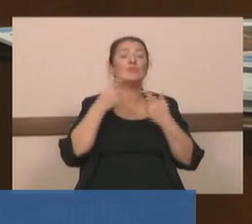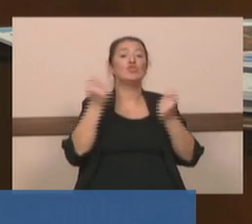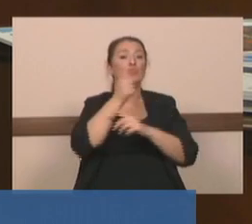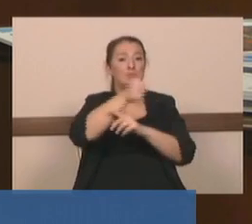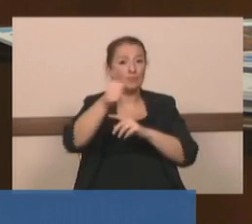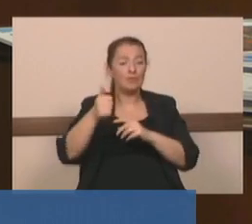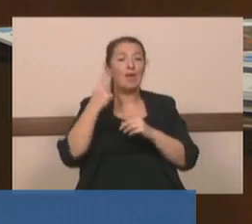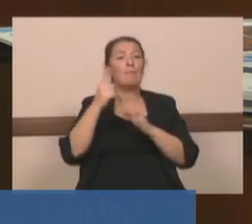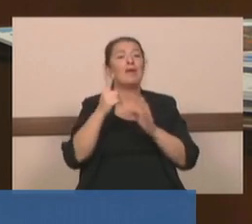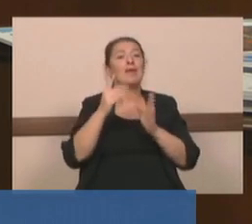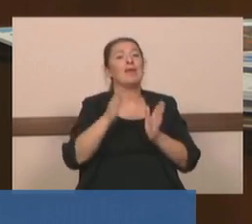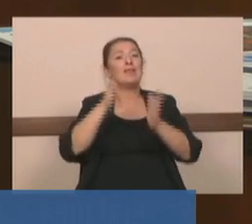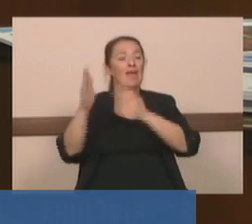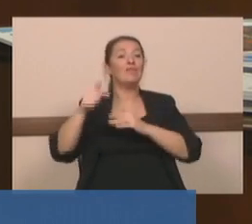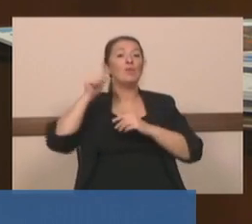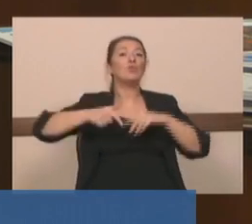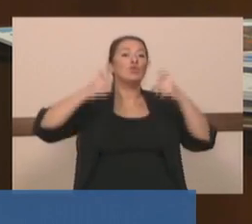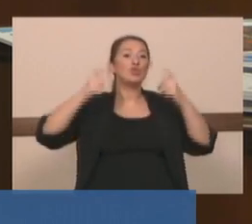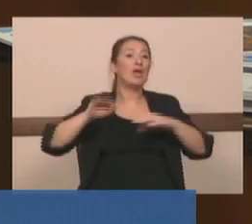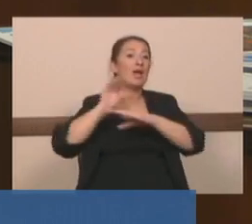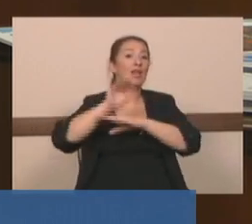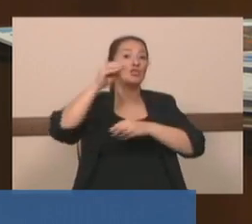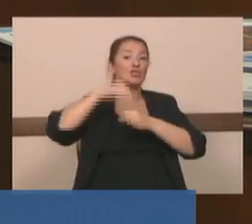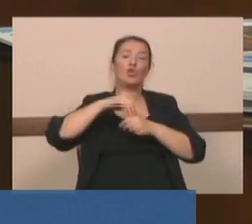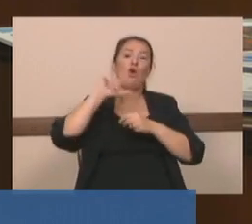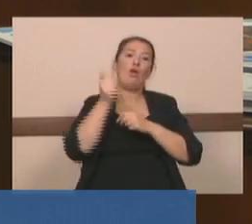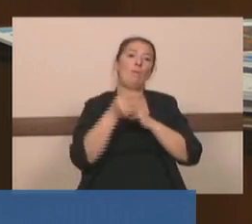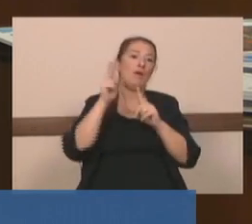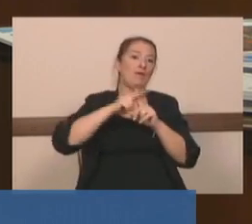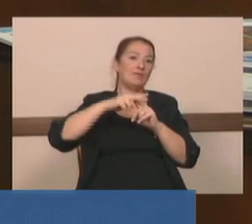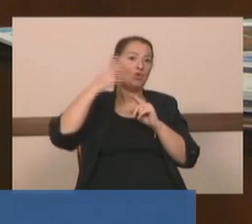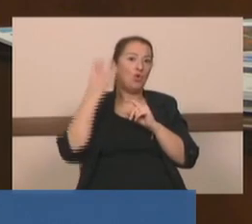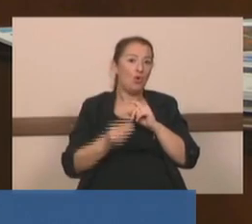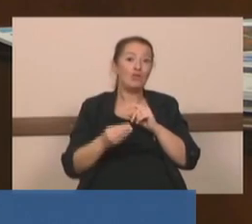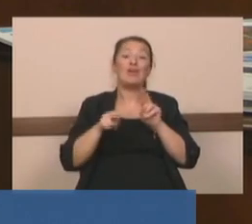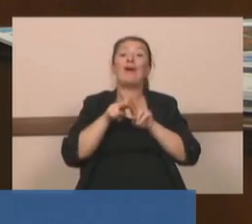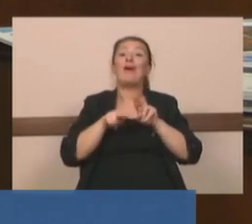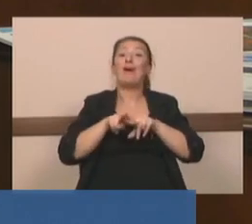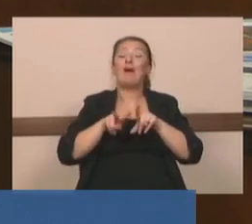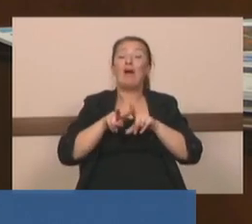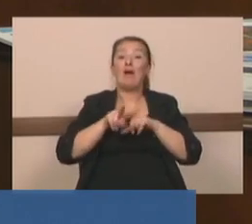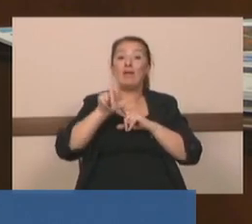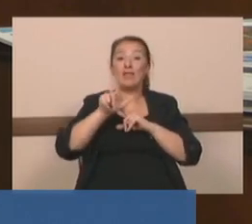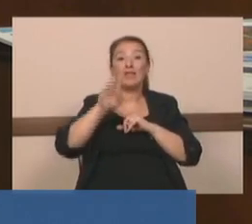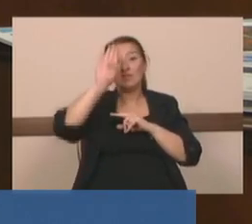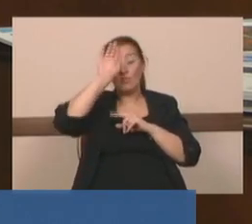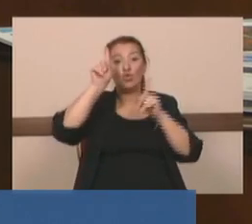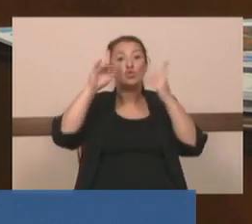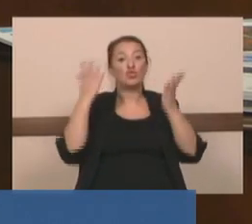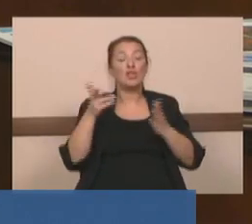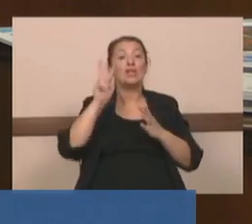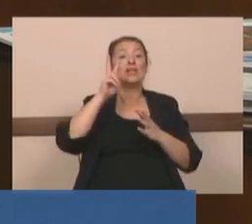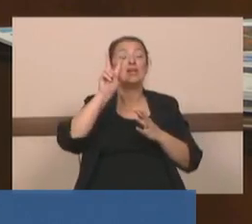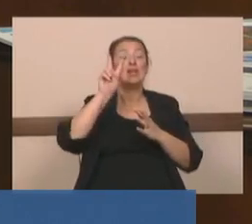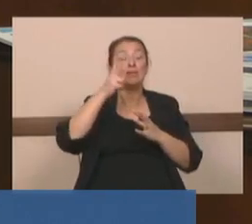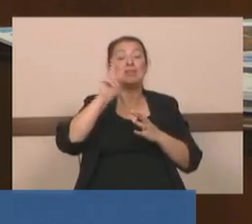taraftan bu şehrin geleceği açısından önemli katkı sunacak olan Kanal İstanbul'un inşallah iki bin yirmi yıl